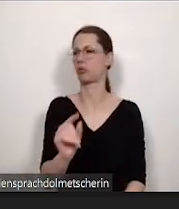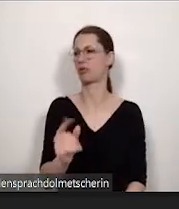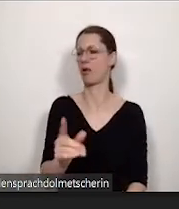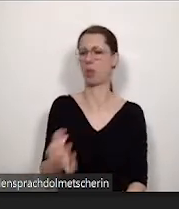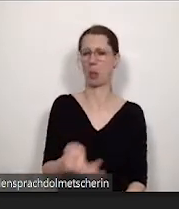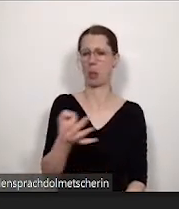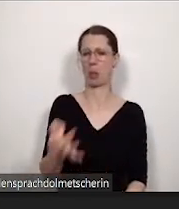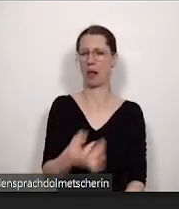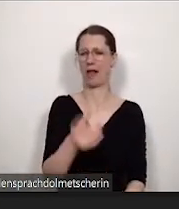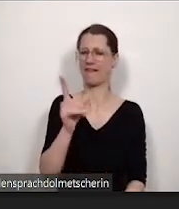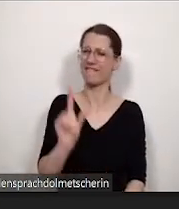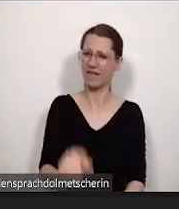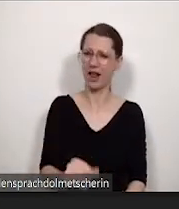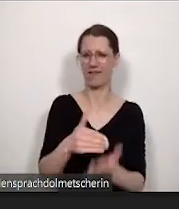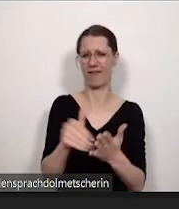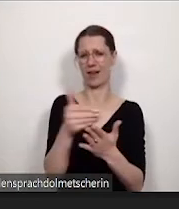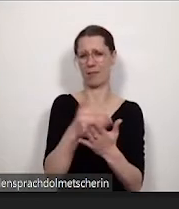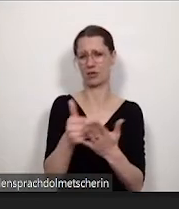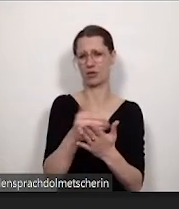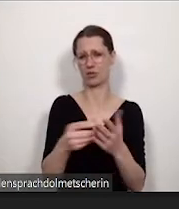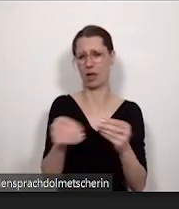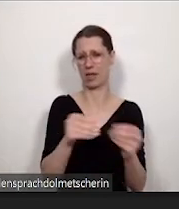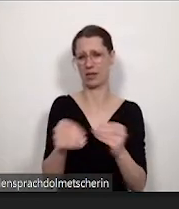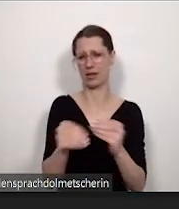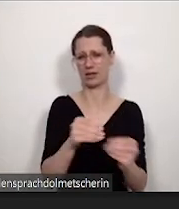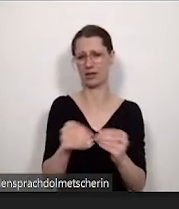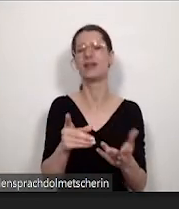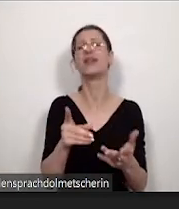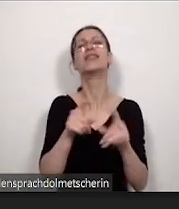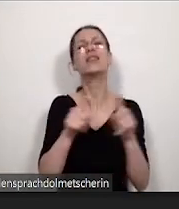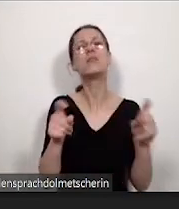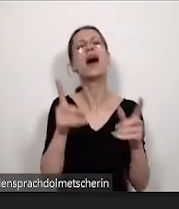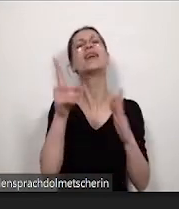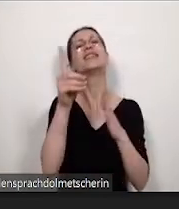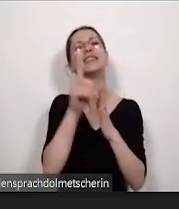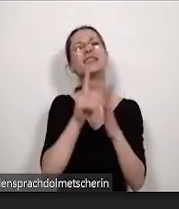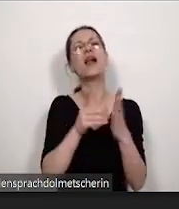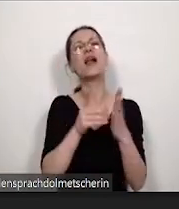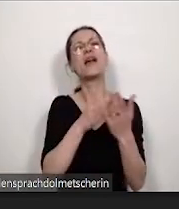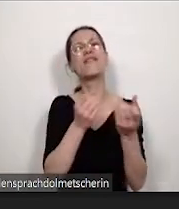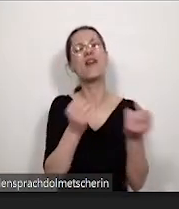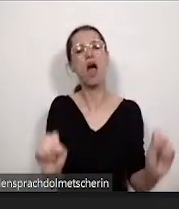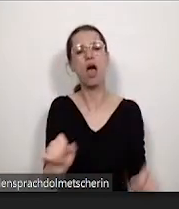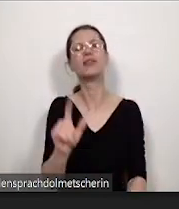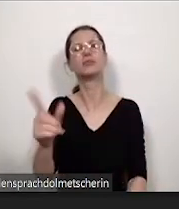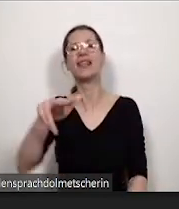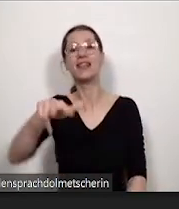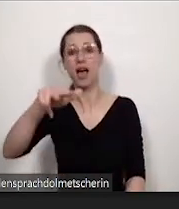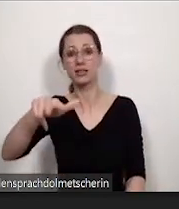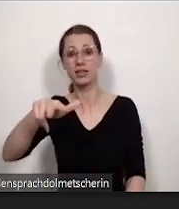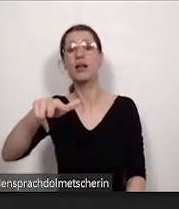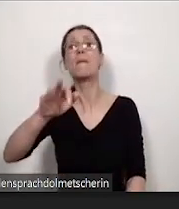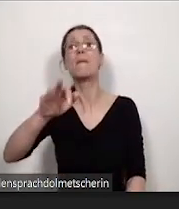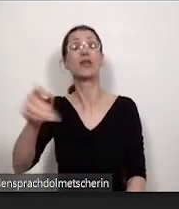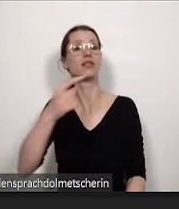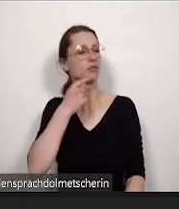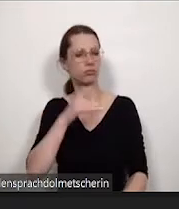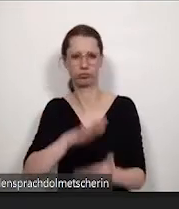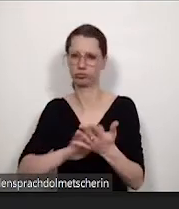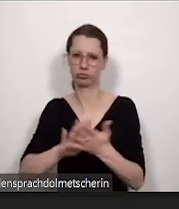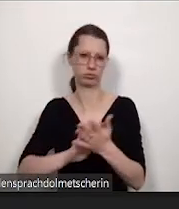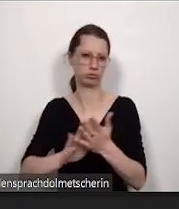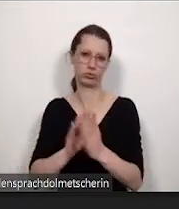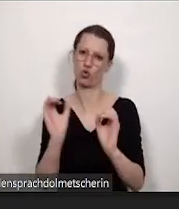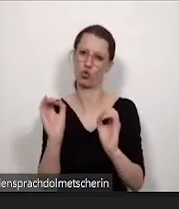Weiterbildungsmaterialien zum Thema digitale Barrierefreiheit, 30 Prozent haben gesagt, es gibt keine Weiterbildungsmaterialien